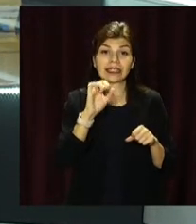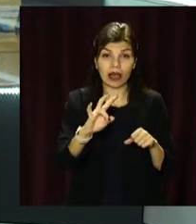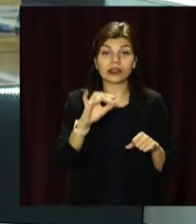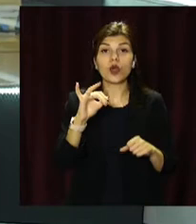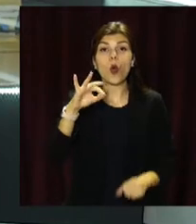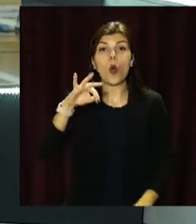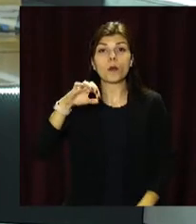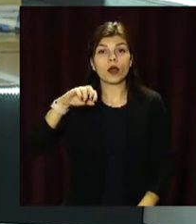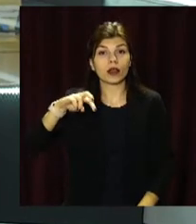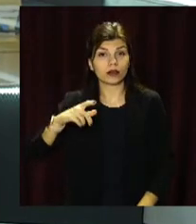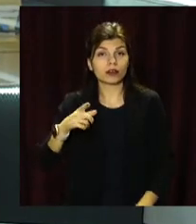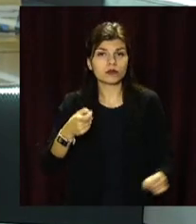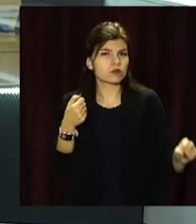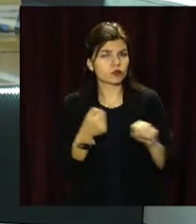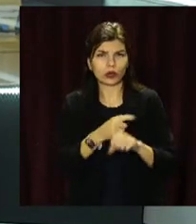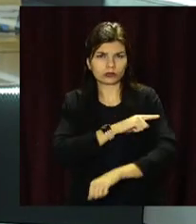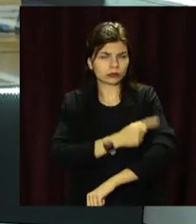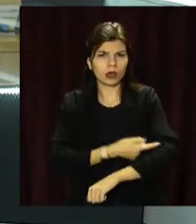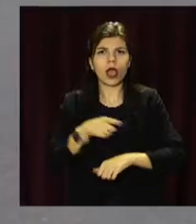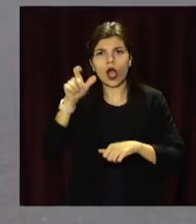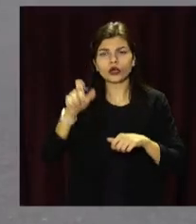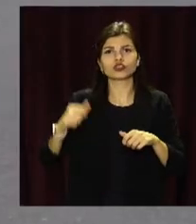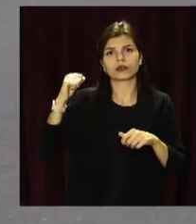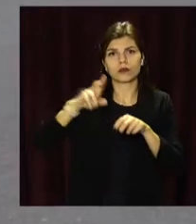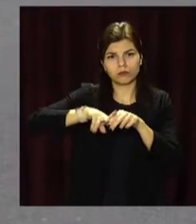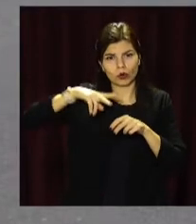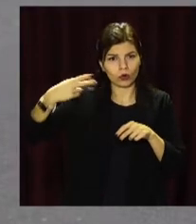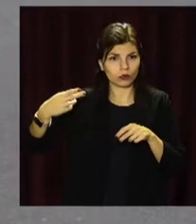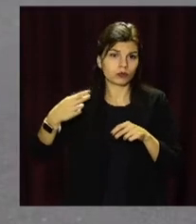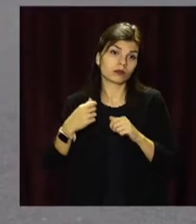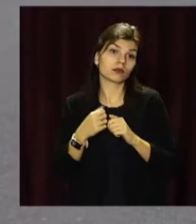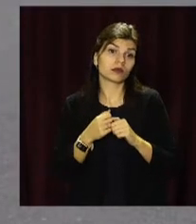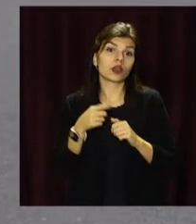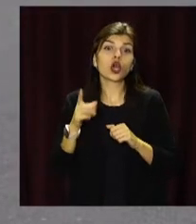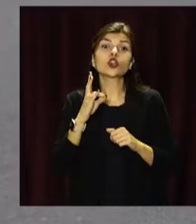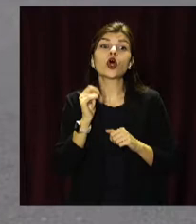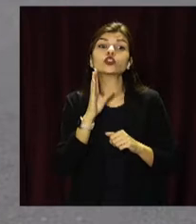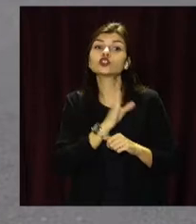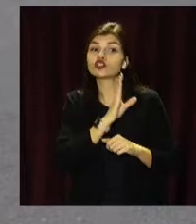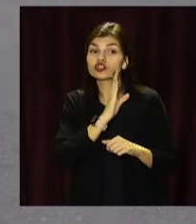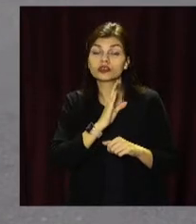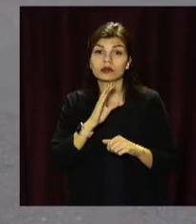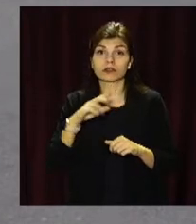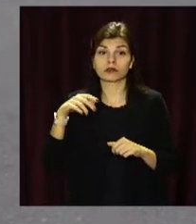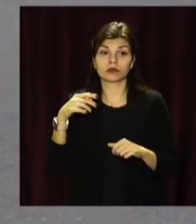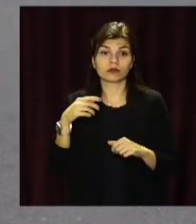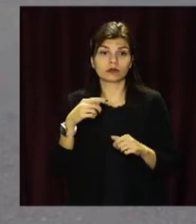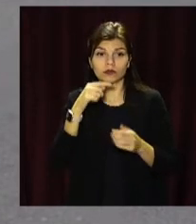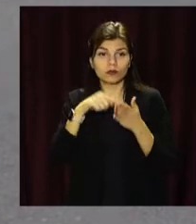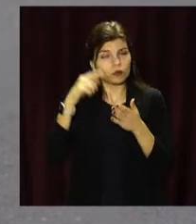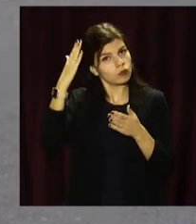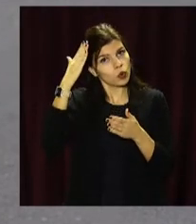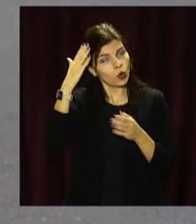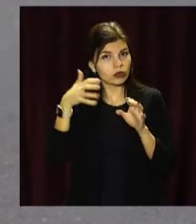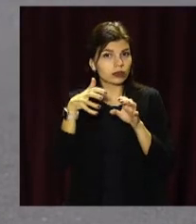був такої сили, що останнього відкинуло на тротуар. Там він налетів на жінку, яка проходила повз. Її з травмою голови